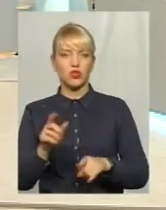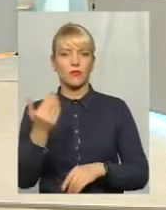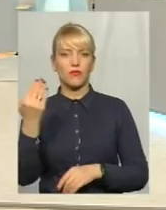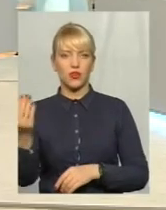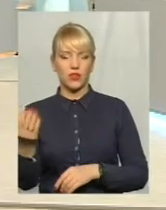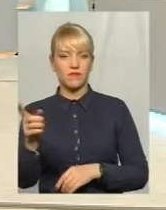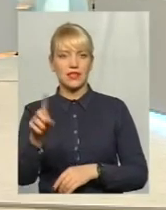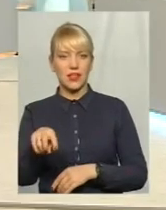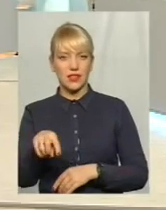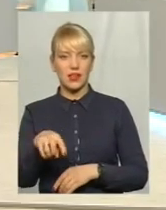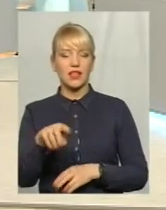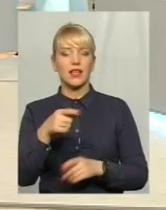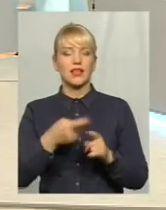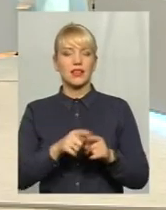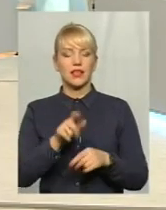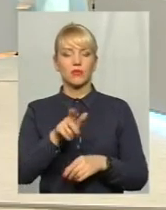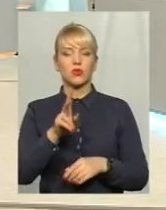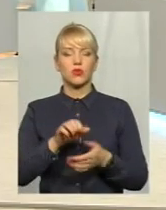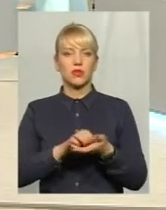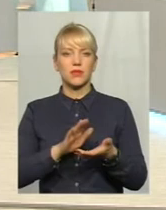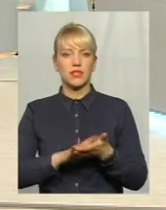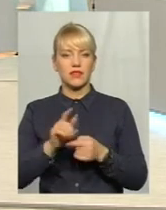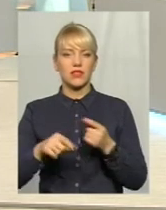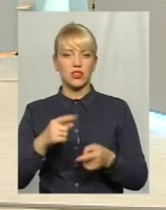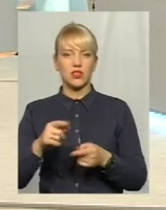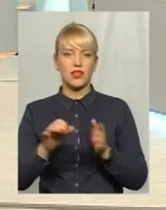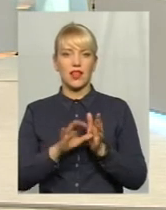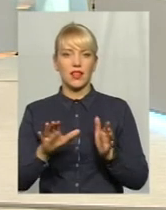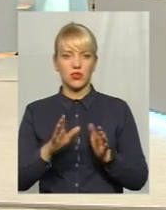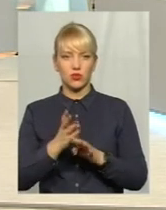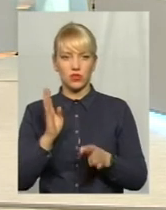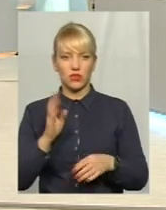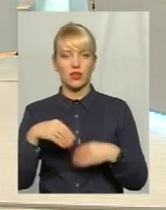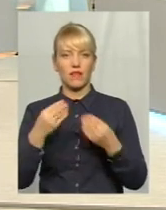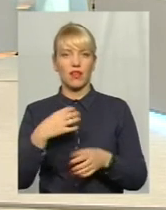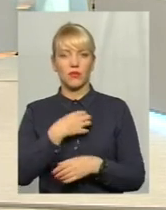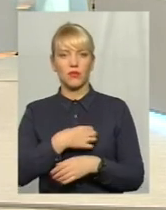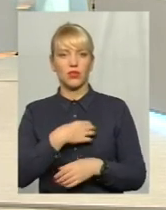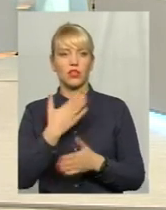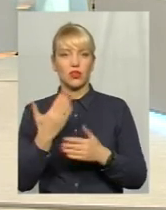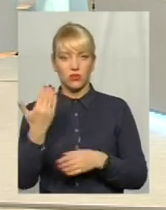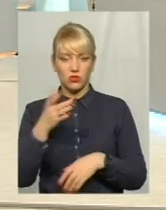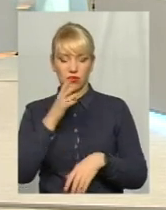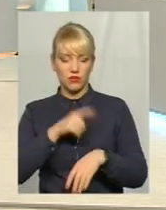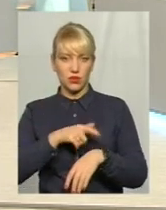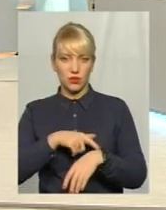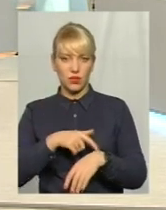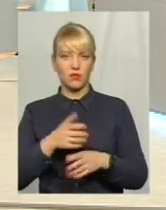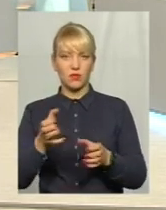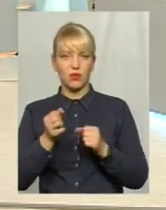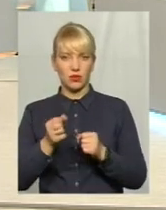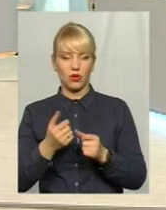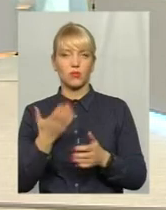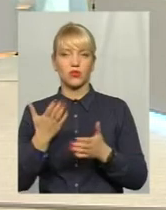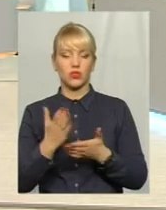тим, хто записався через електронну, давали якийсь пріоритет. Тобто, підійшла його година прийому, значить, якщо